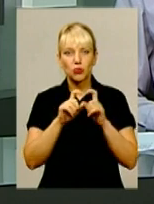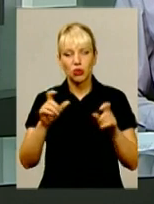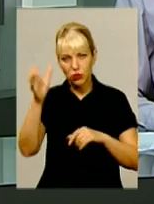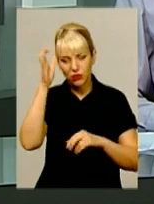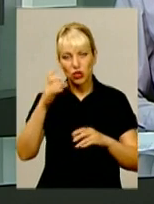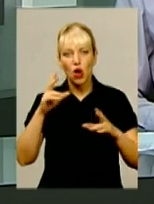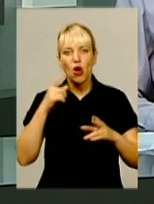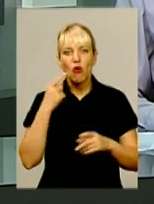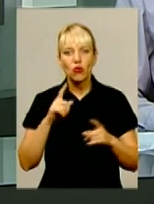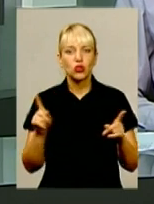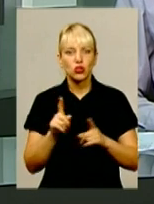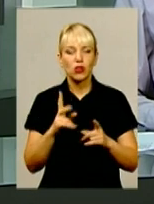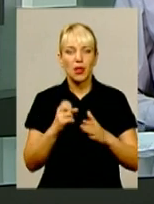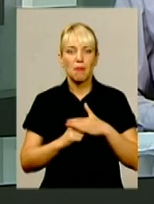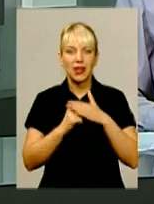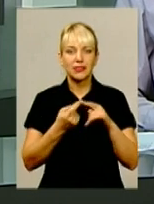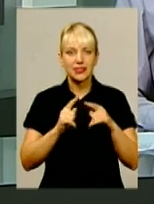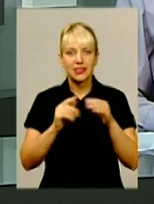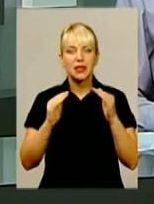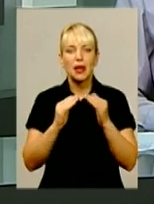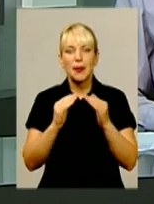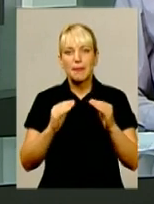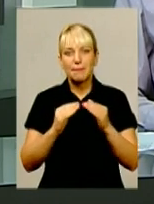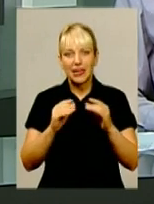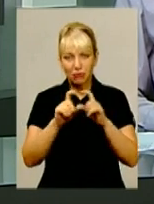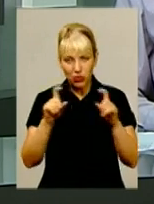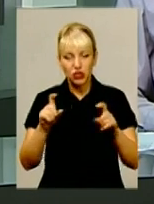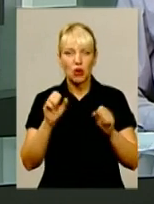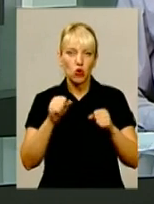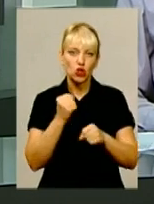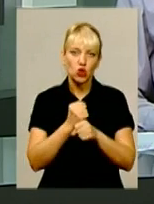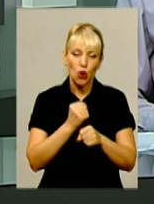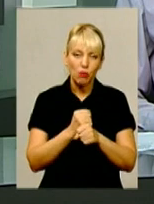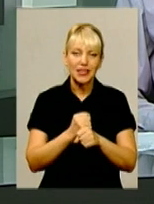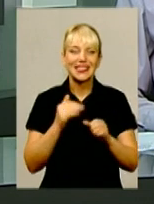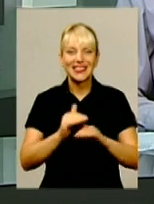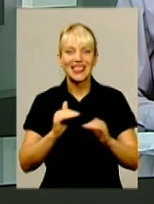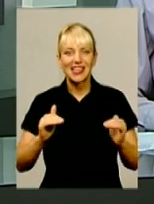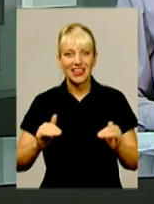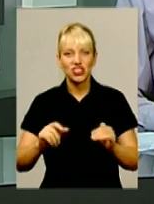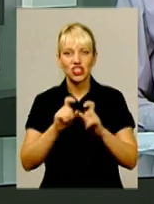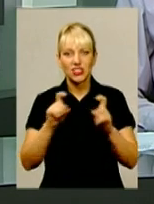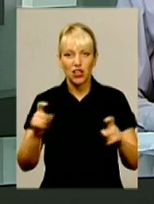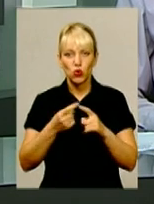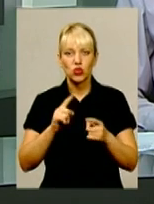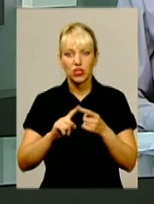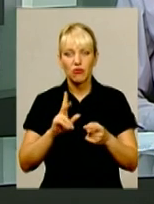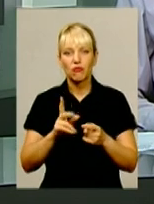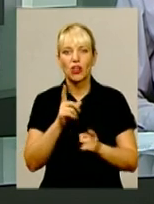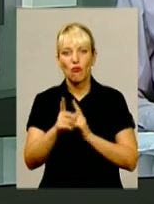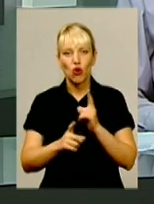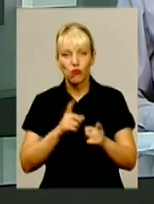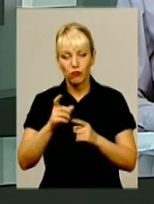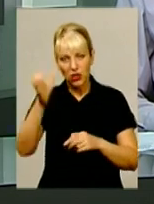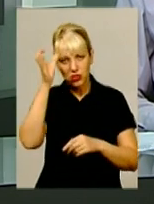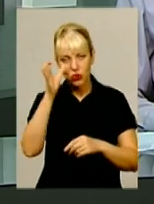базі цих приміщень нині можна робити дитячі садочки. Оптимізація шкільної мережі відбувається в процесі реформування освіти.